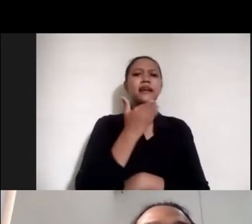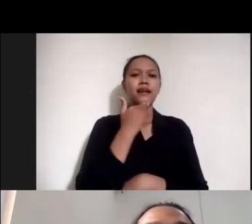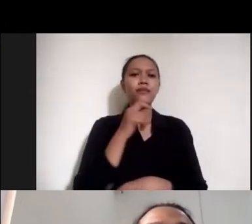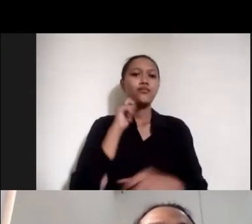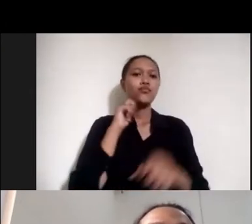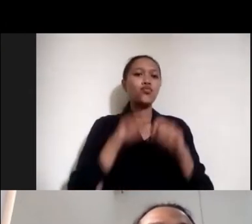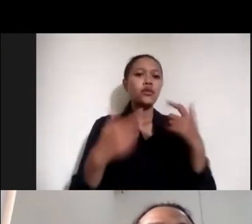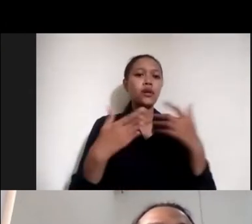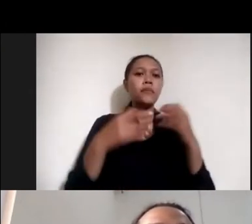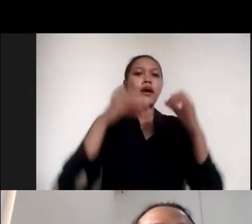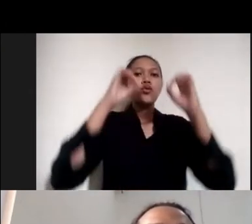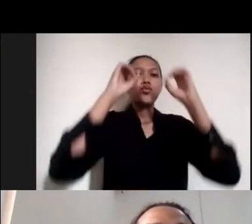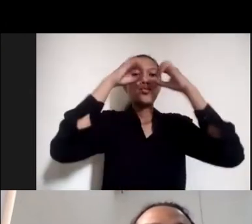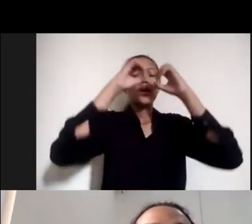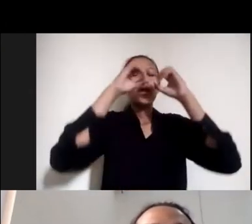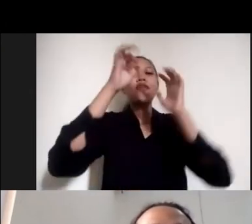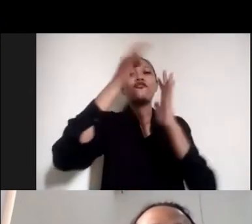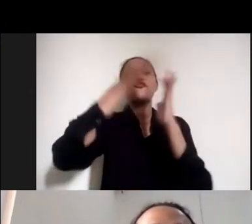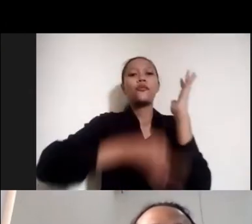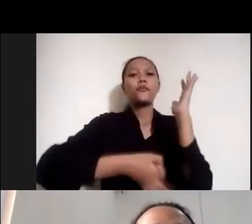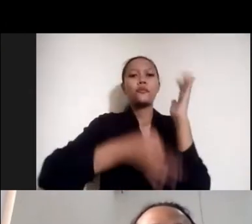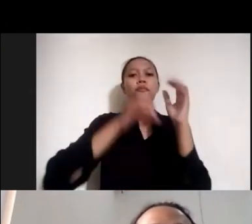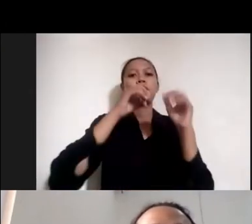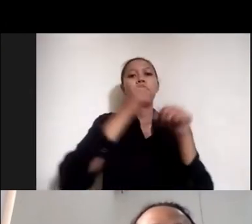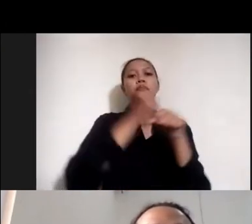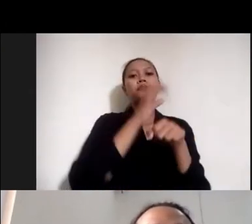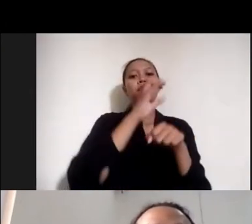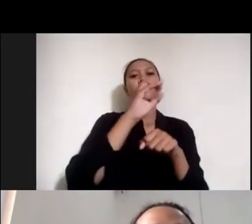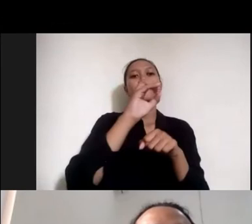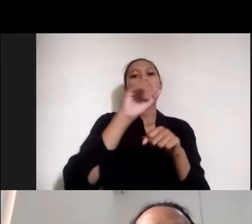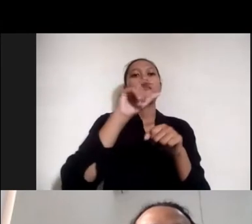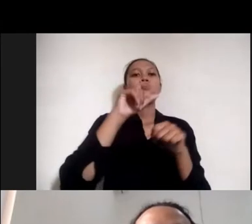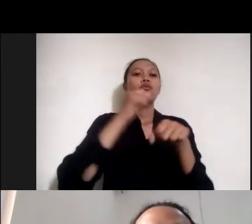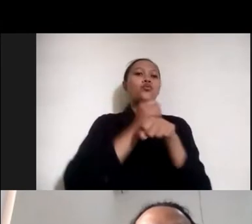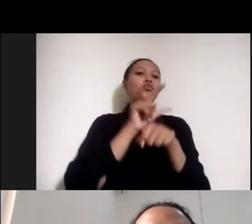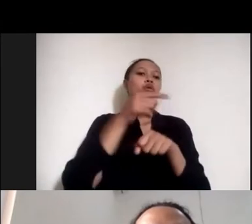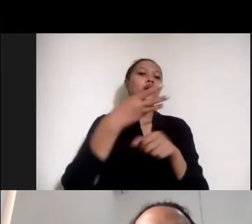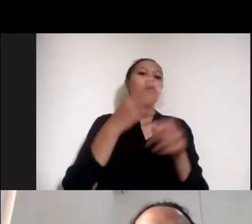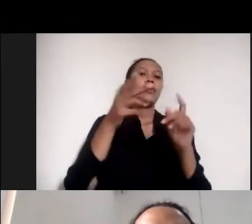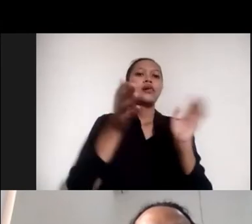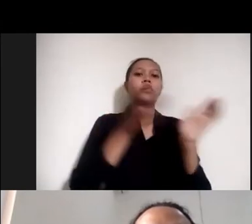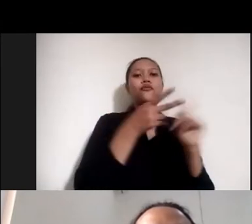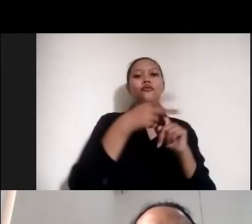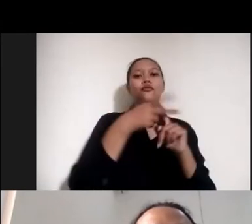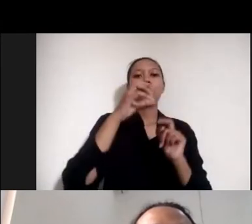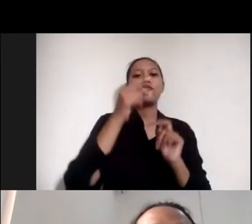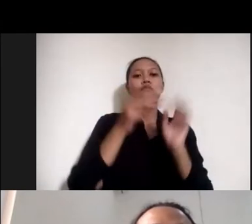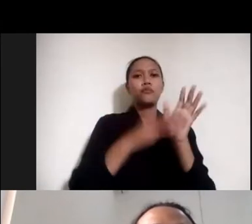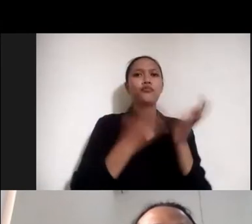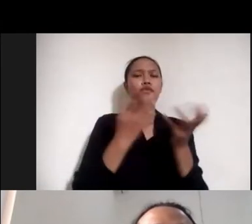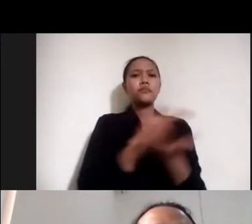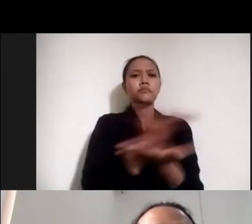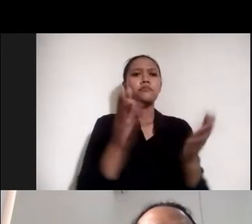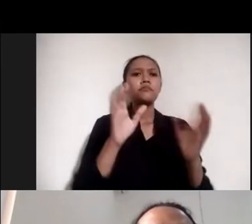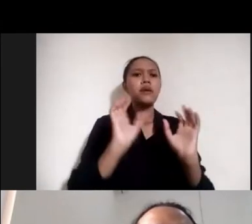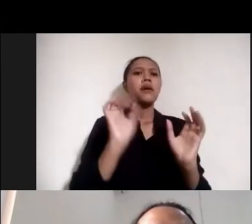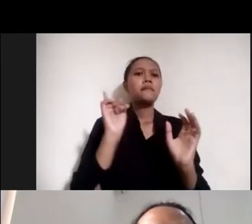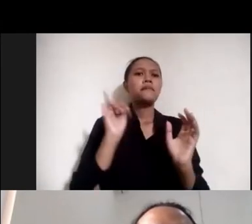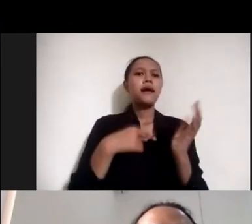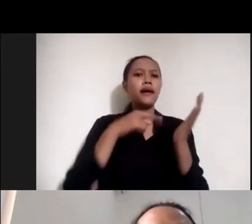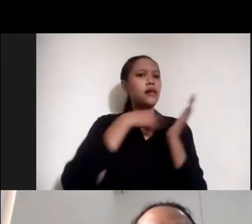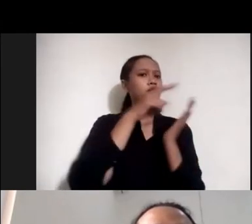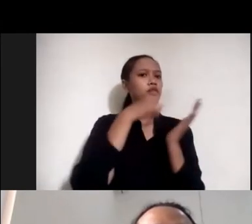form. Mungkin sebagian besar teman-teman sudah menggunakan smartphone smartphone yang kemudian ada